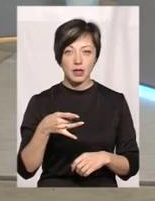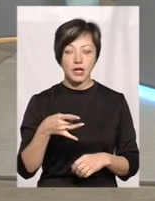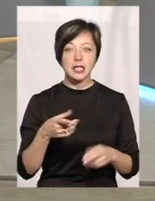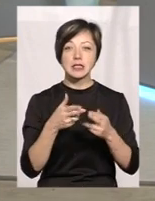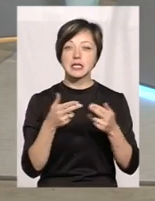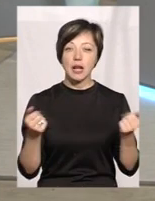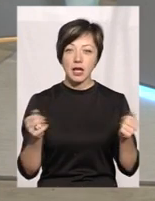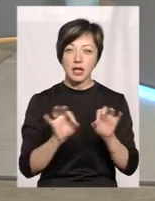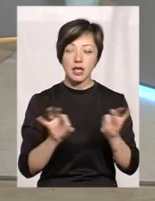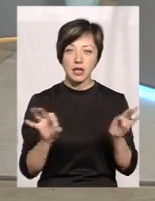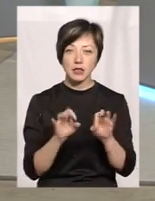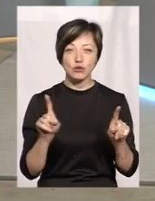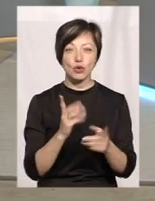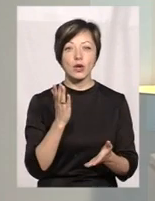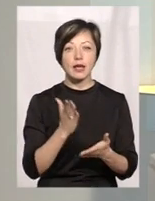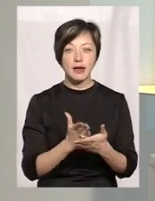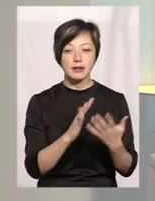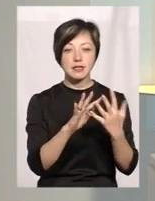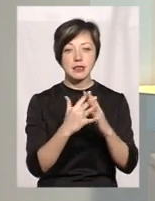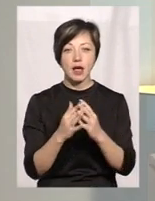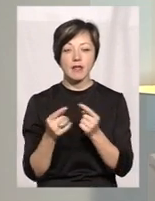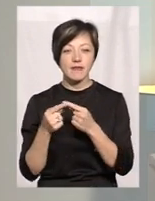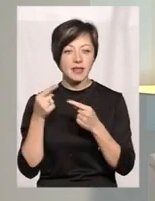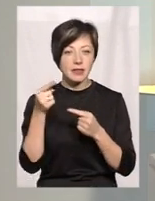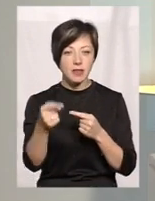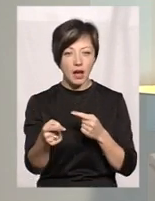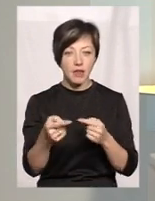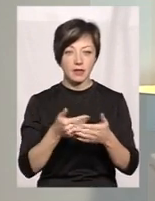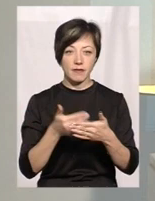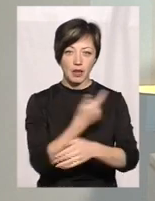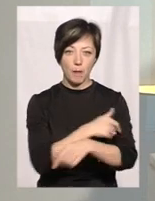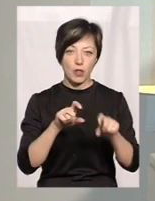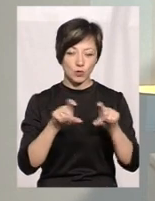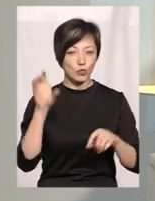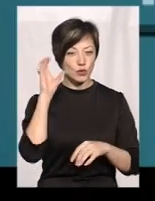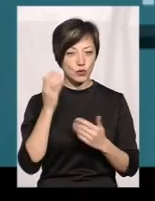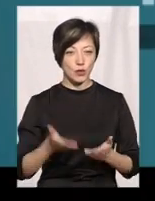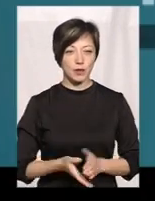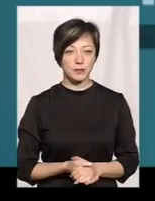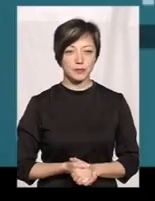Зізнається, що є села, надто віддалені від амбулаторії. Давайте послухаємо.